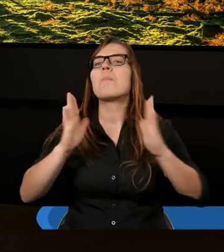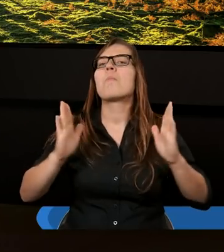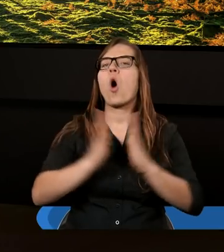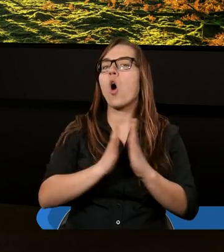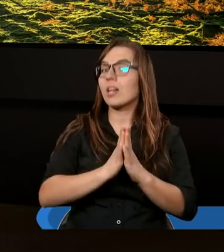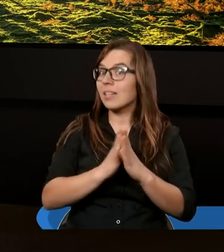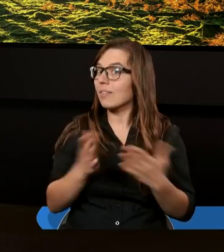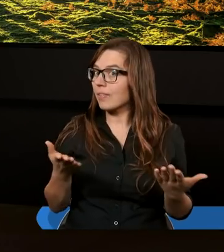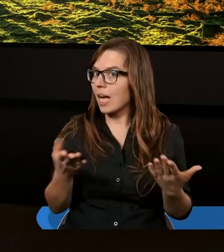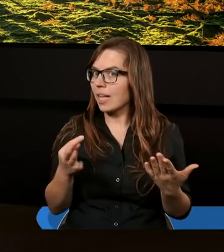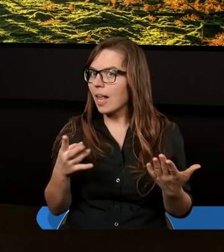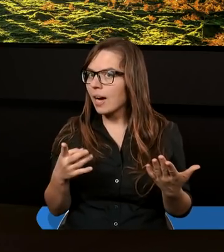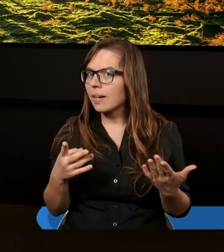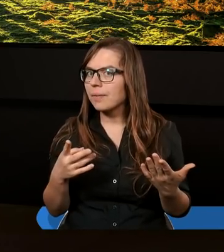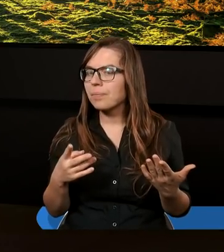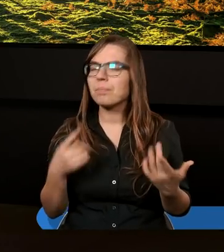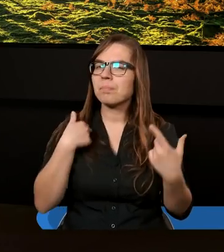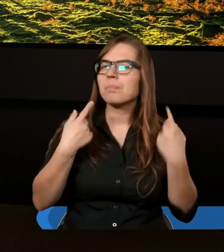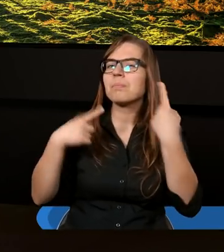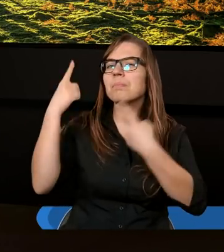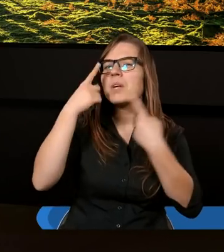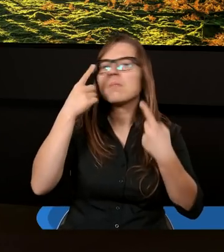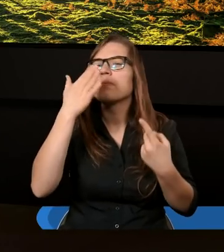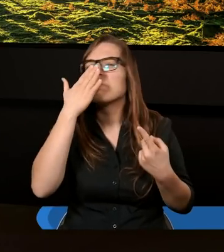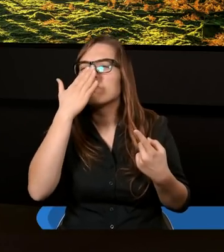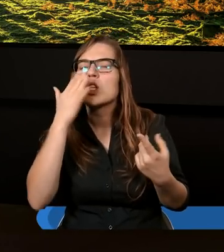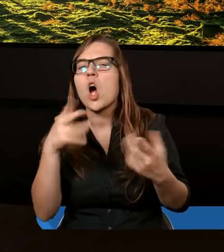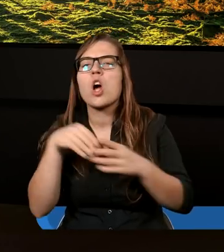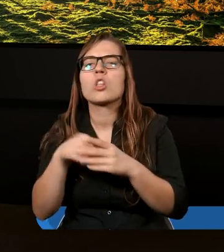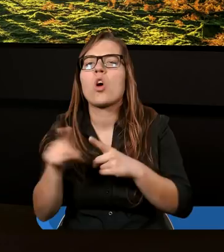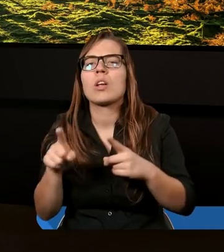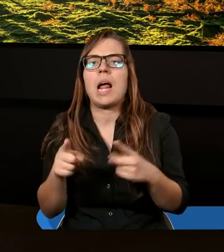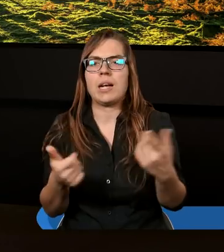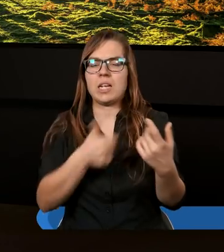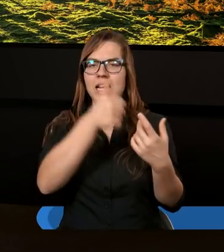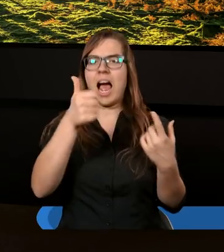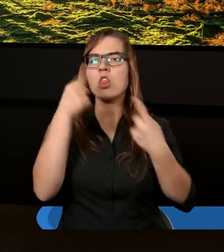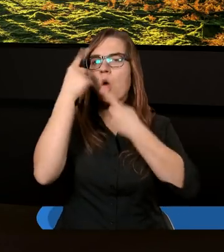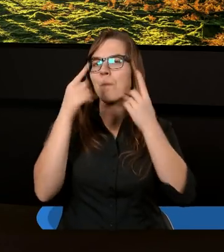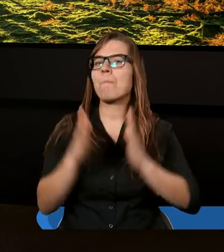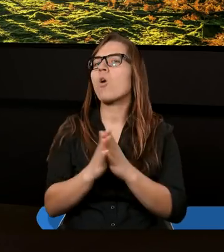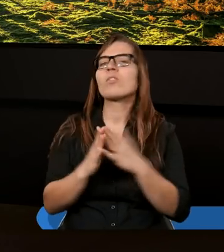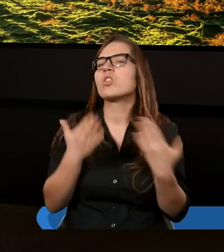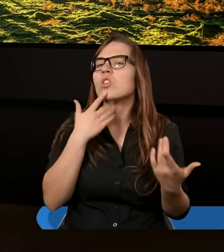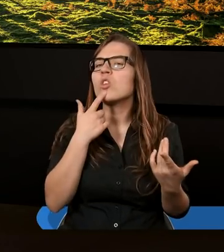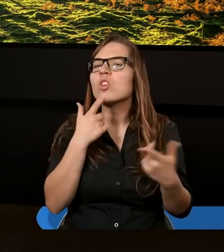w modlitwie. Tak? Ja się zastanawiam, co to oznacza, że byli jednomyślni w tej modlitwie.